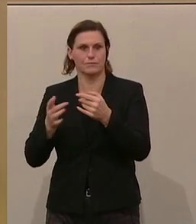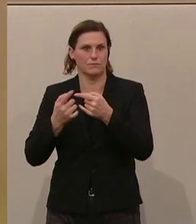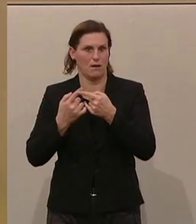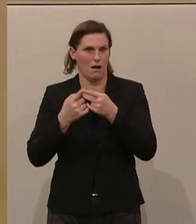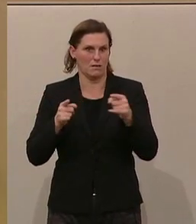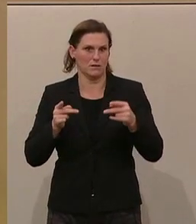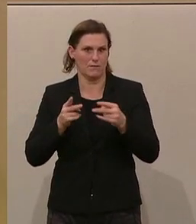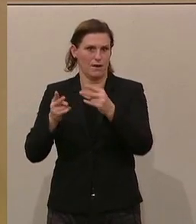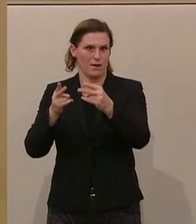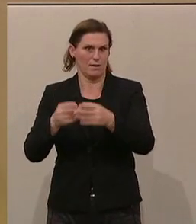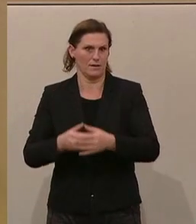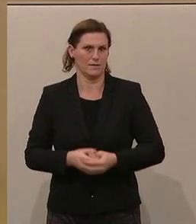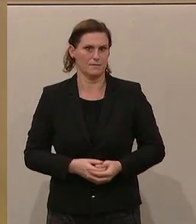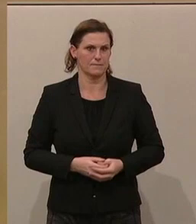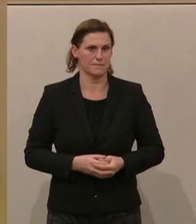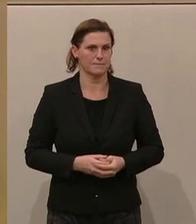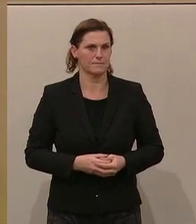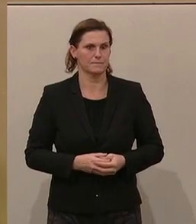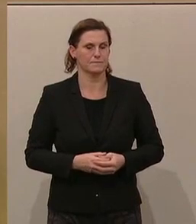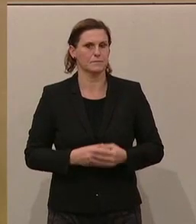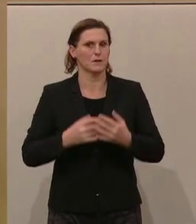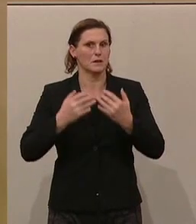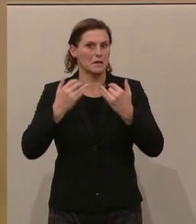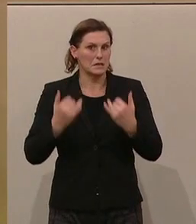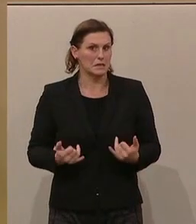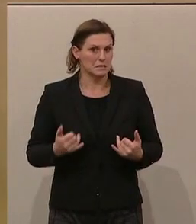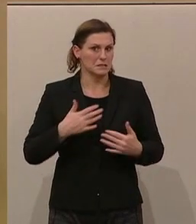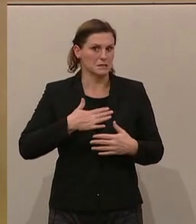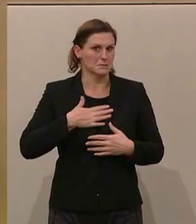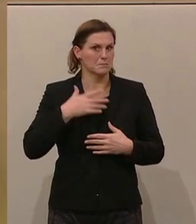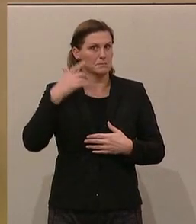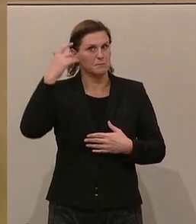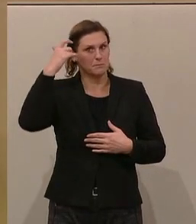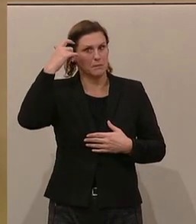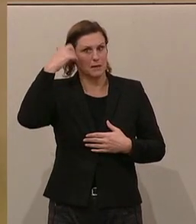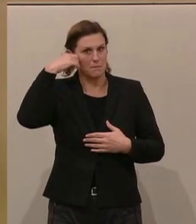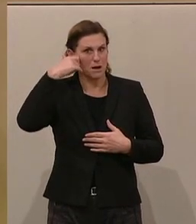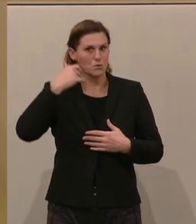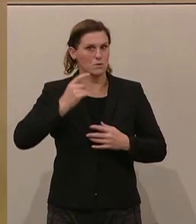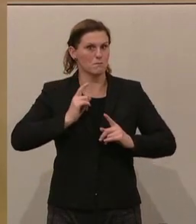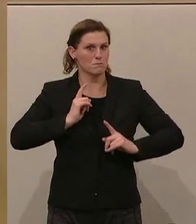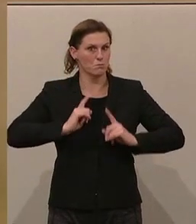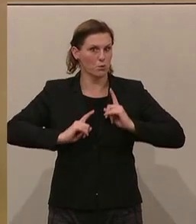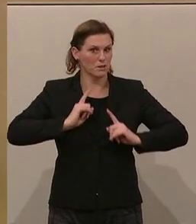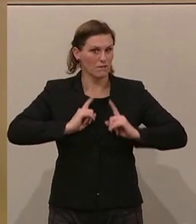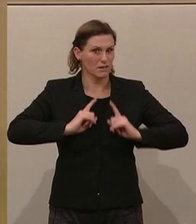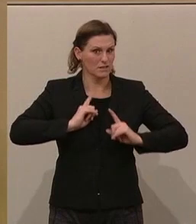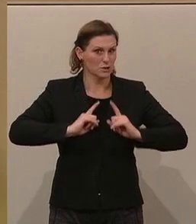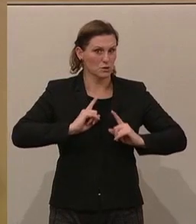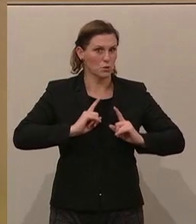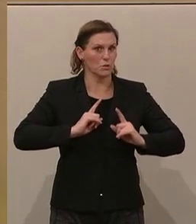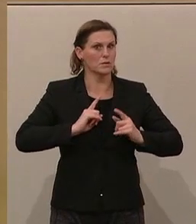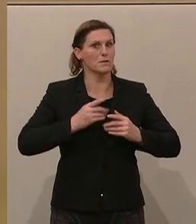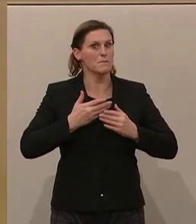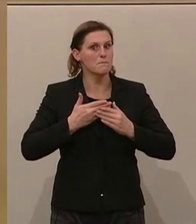sind dabei, den Weg einer meines Erachtens ideologiemotivierten Schulpolitik zu verlassen, wieder hin zu einer